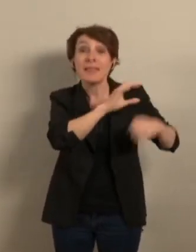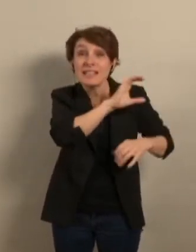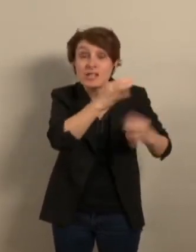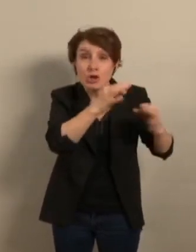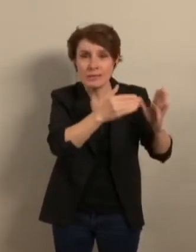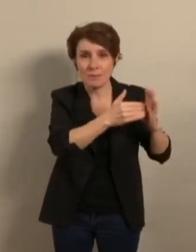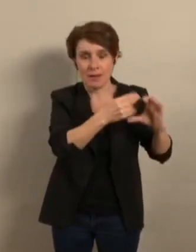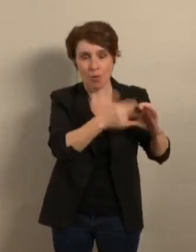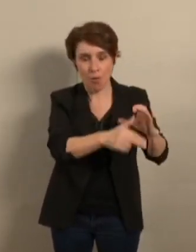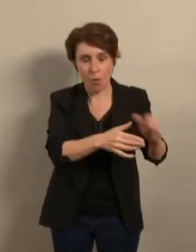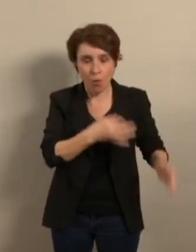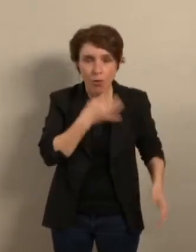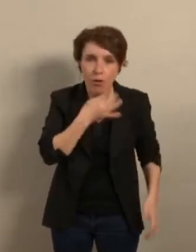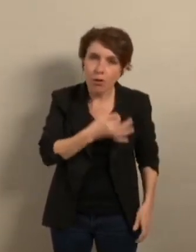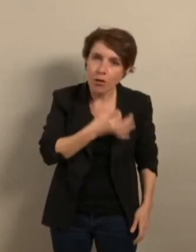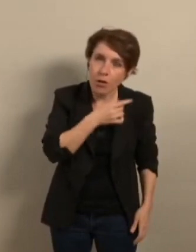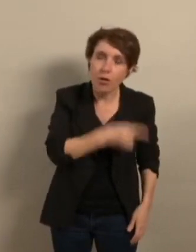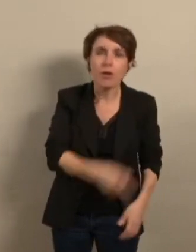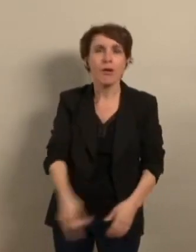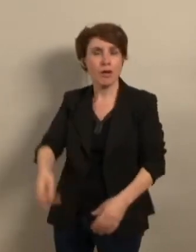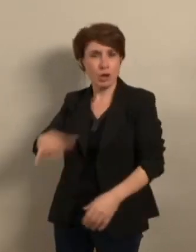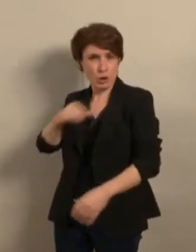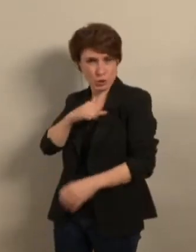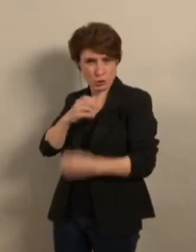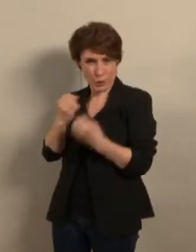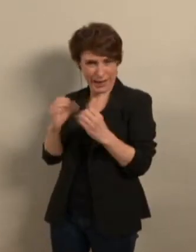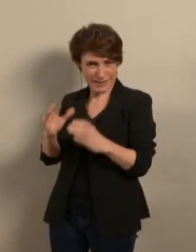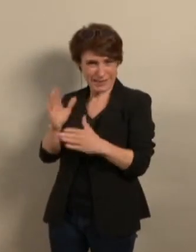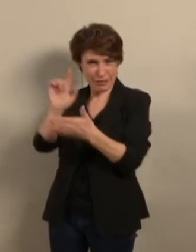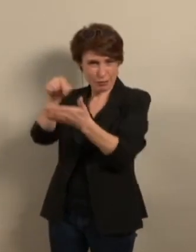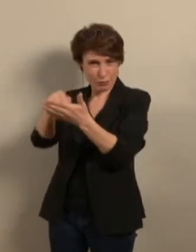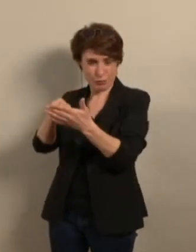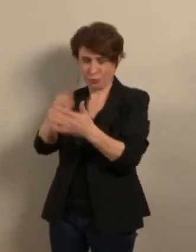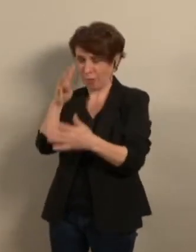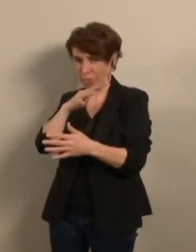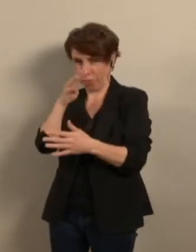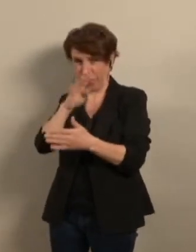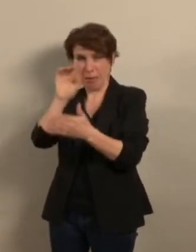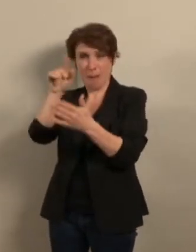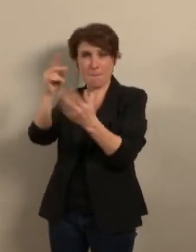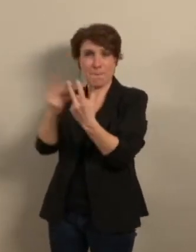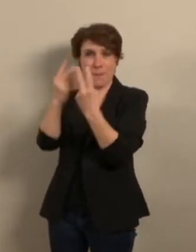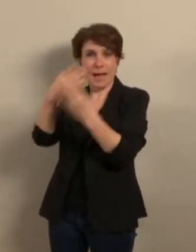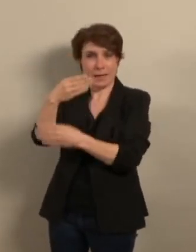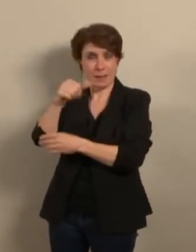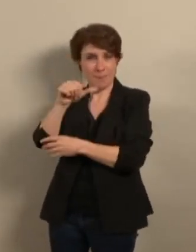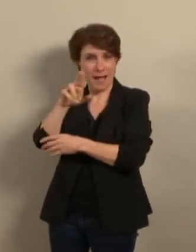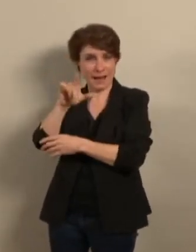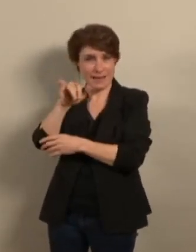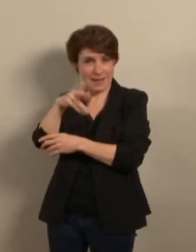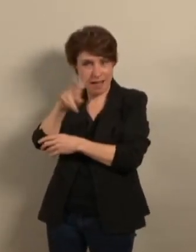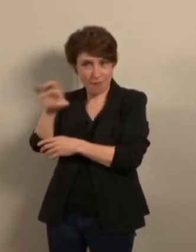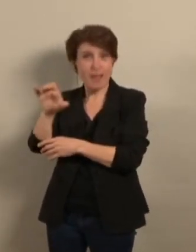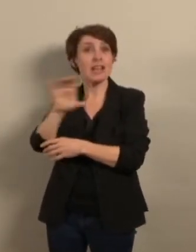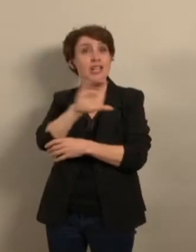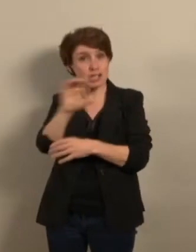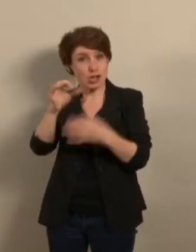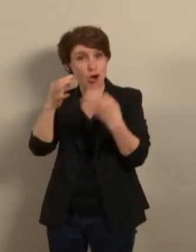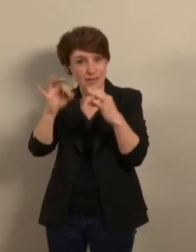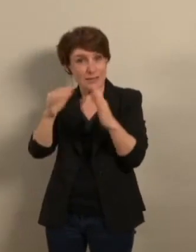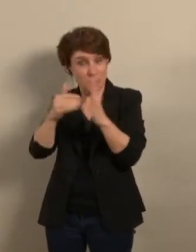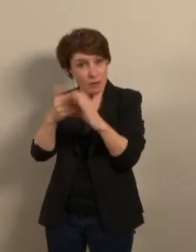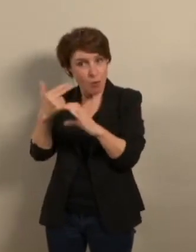Avec les toilettes sèches et puantes du parc Marliave, à 50 000 euros, vos foucades auront coûté aux